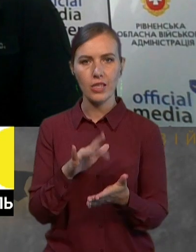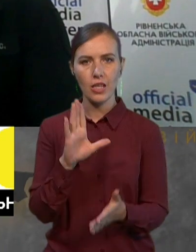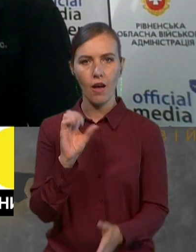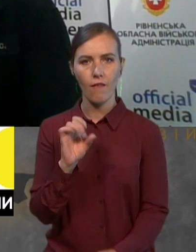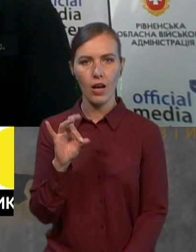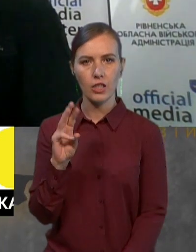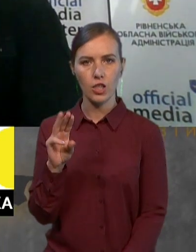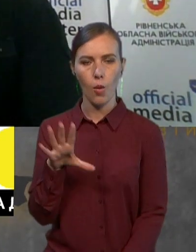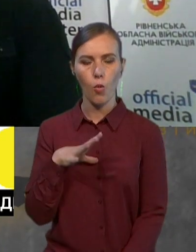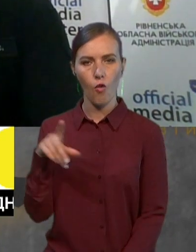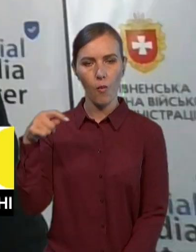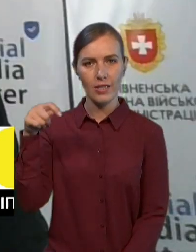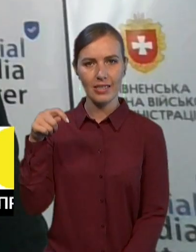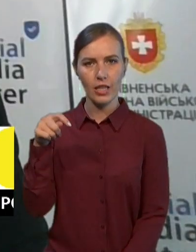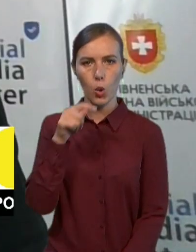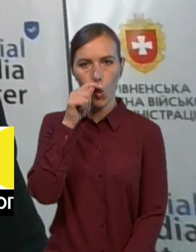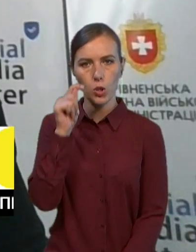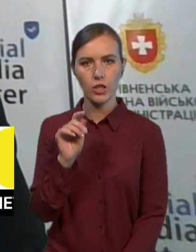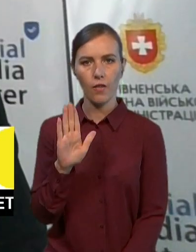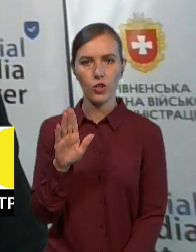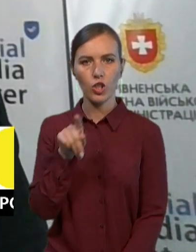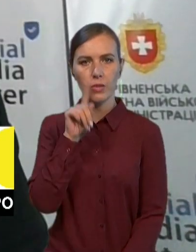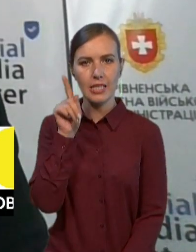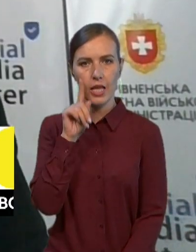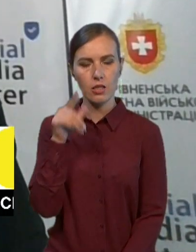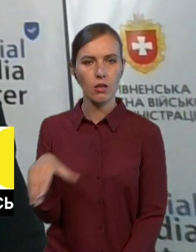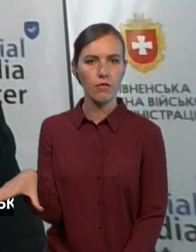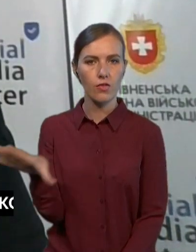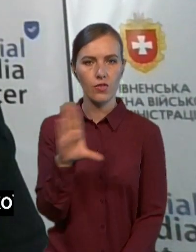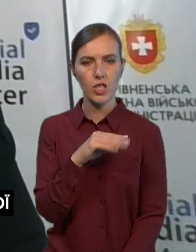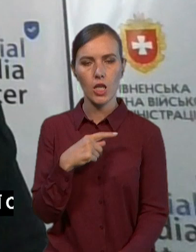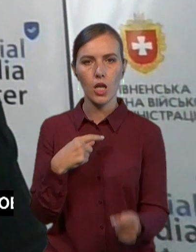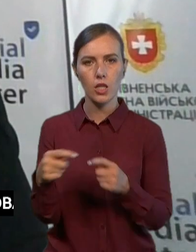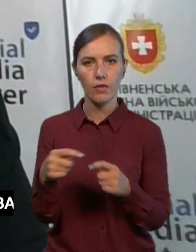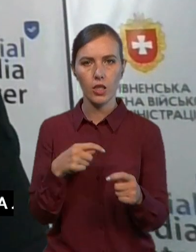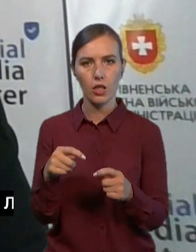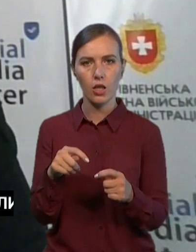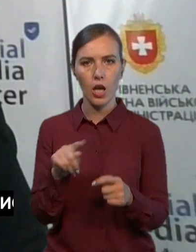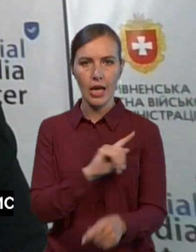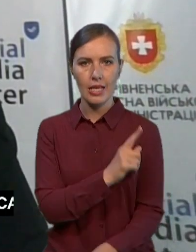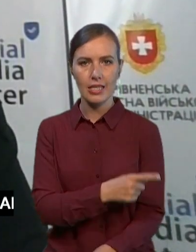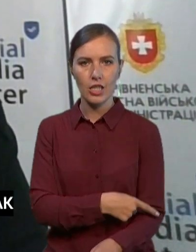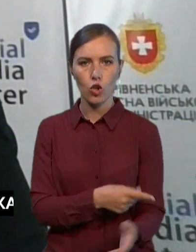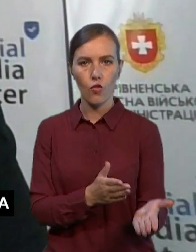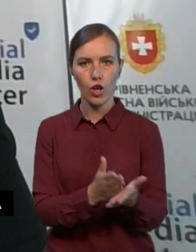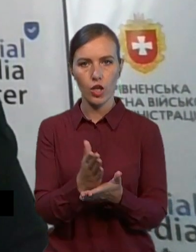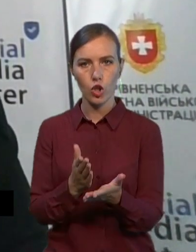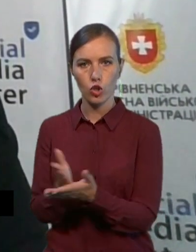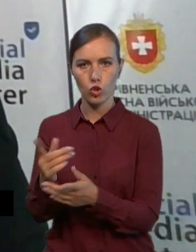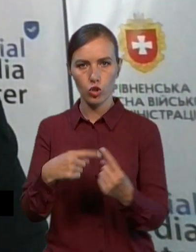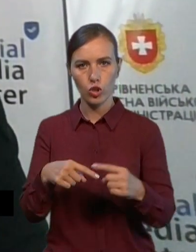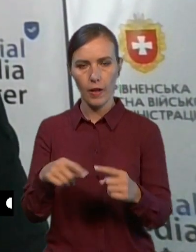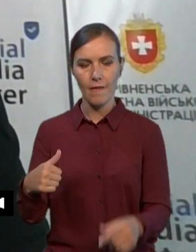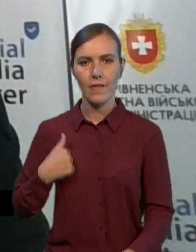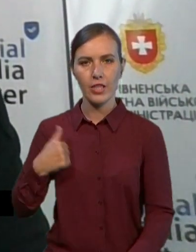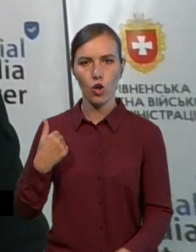президент України Володимир Зеленський і всі керівники силових структур та військових командувань.